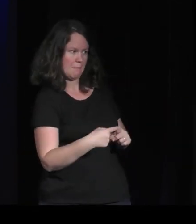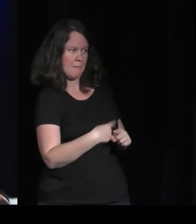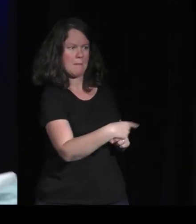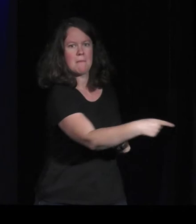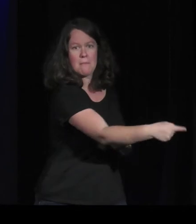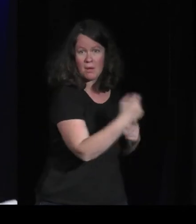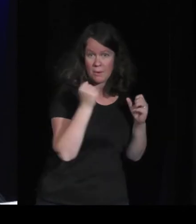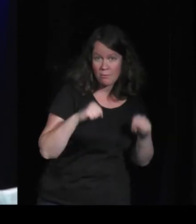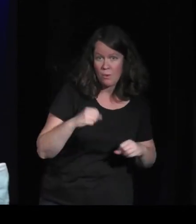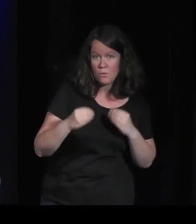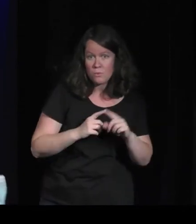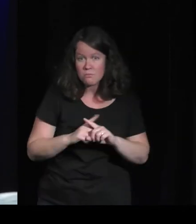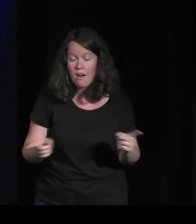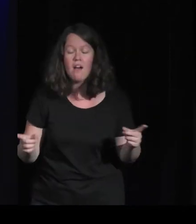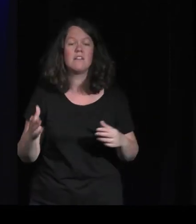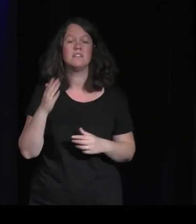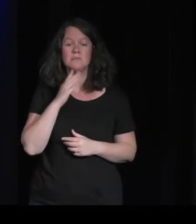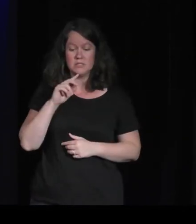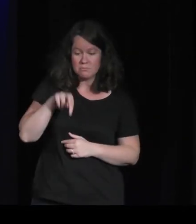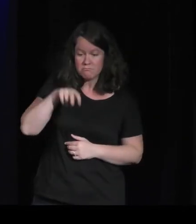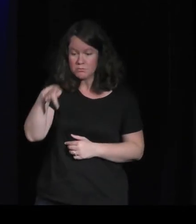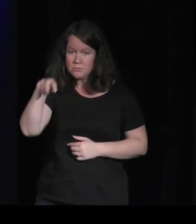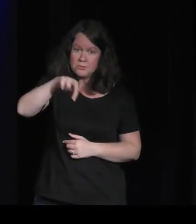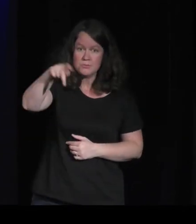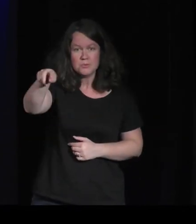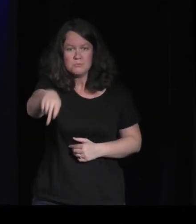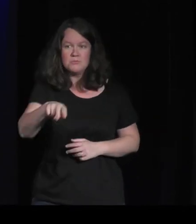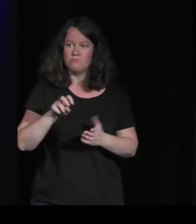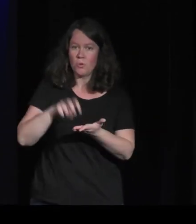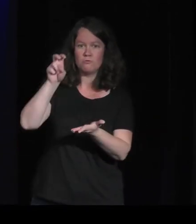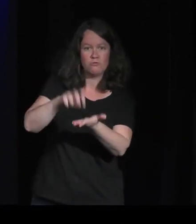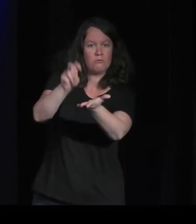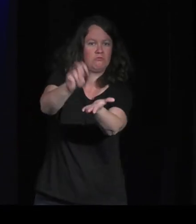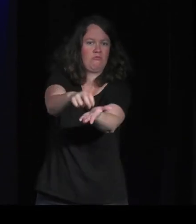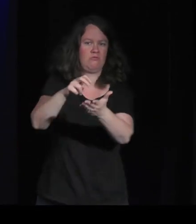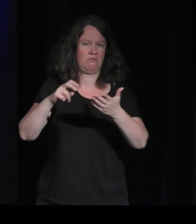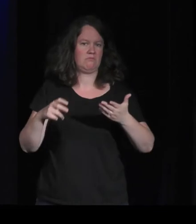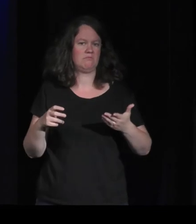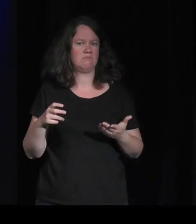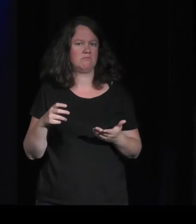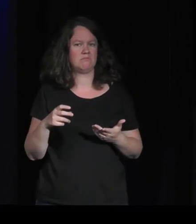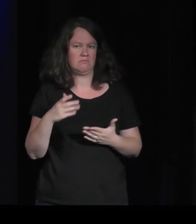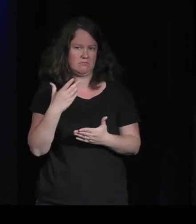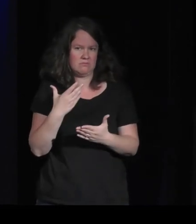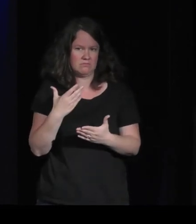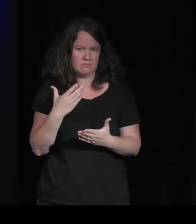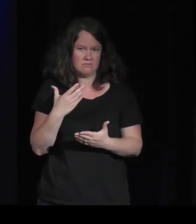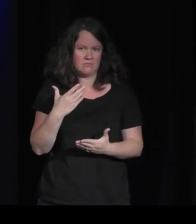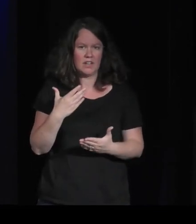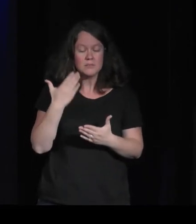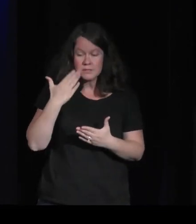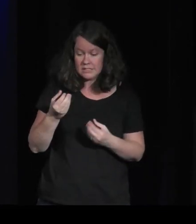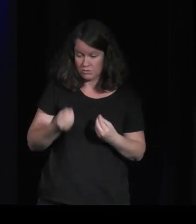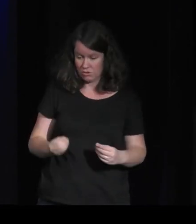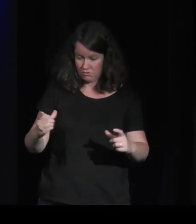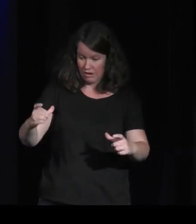j'ai de l'eau et que je n que des cailloux, il faut que je saute de cailloux au caillou pour aller de'autre côté, je ne suis pas dans la sensibilité. Je suis presque dans le punitif. Vous voyez ce que je veux dire ?